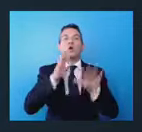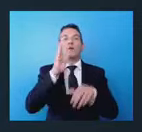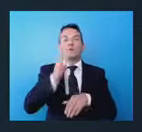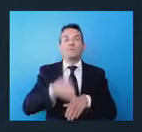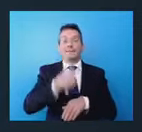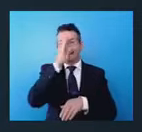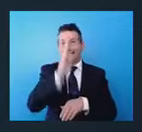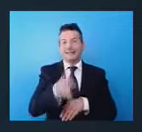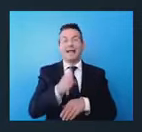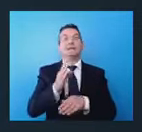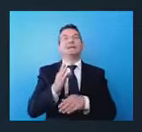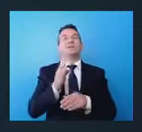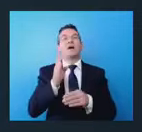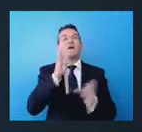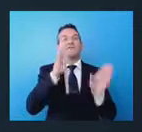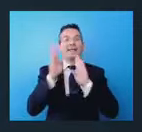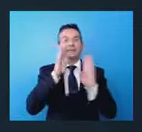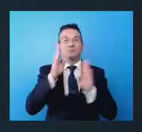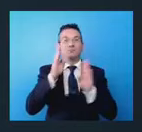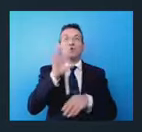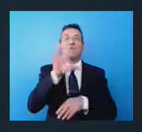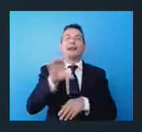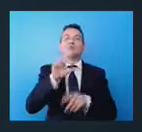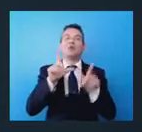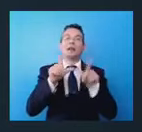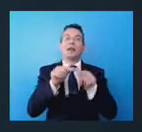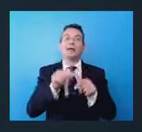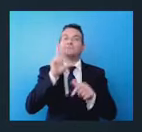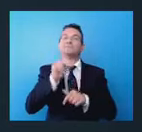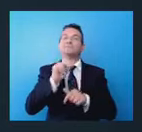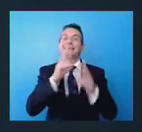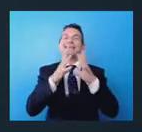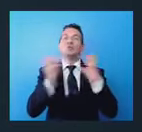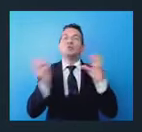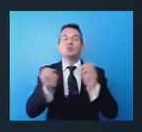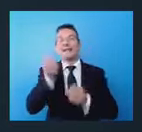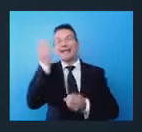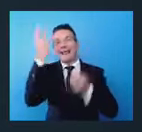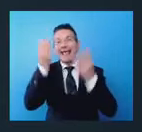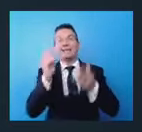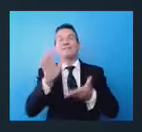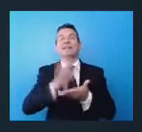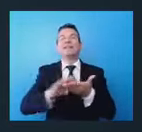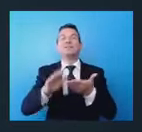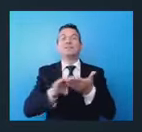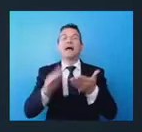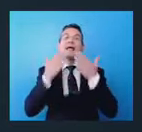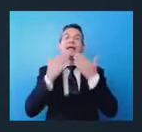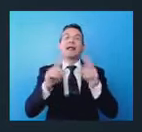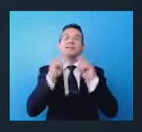Facebook della Regione Lazio per parlare di industrie creative e digitali. Grazie a tutti, arrivederci.